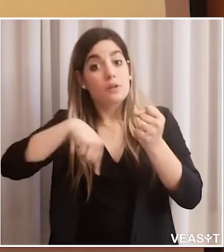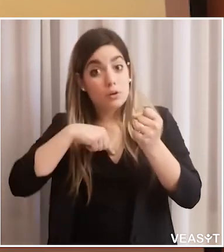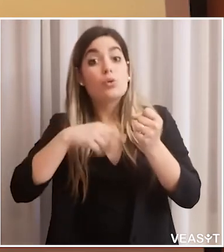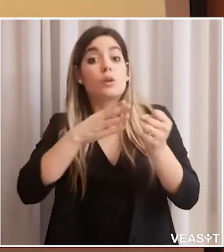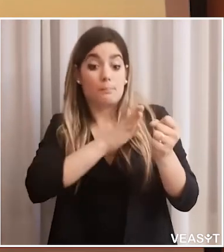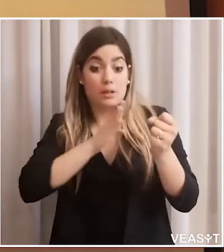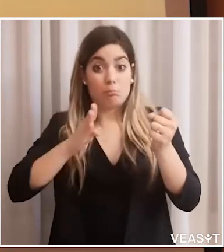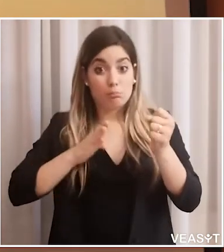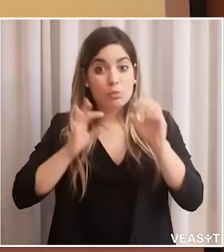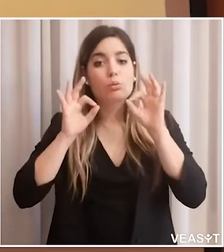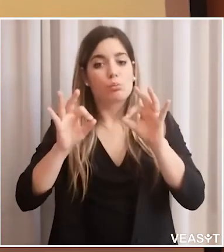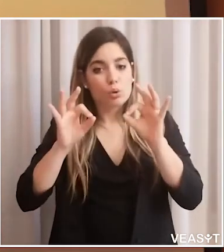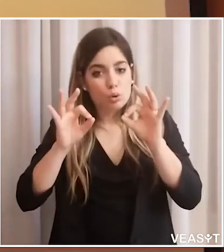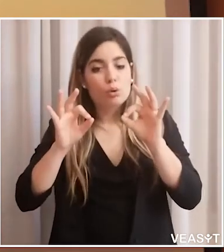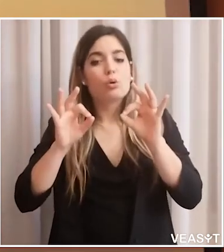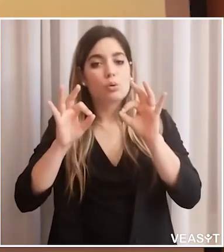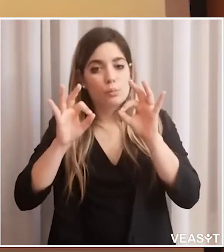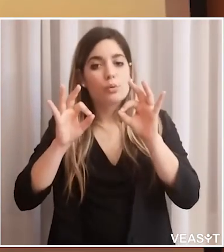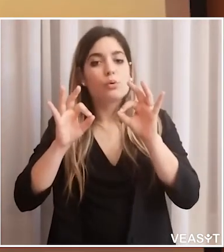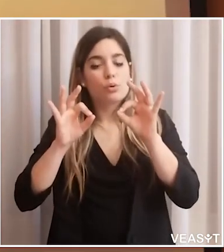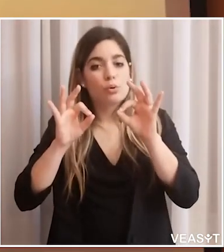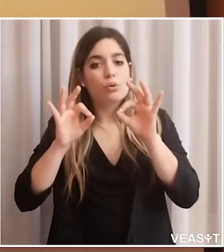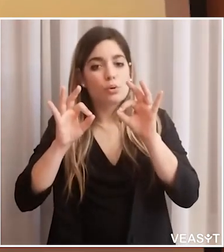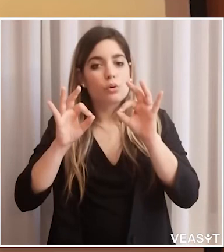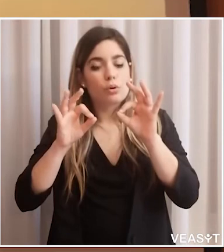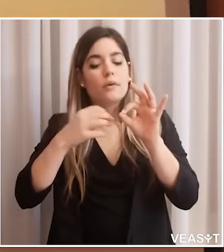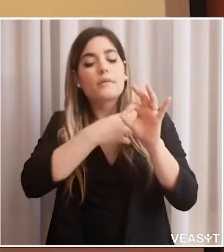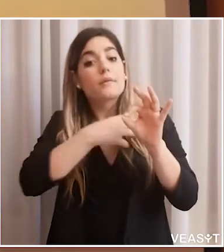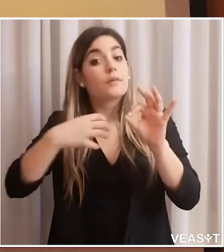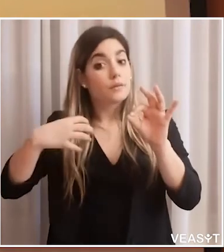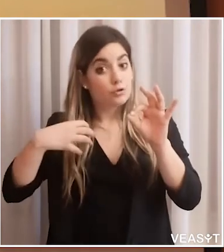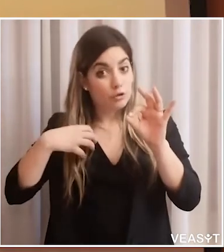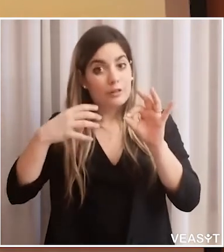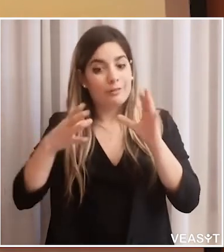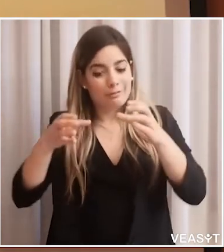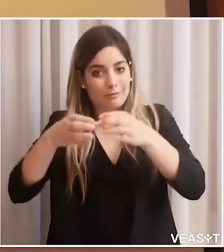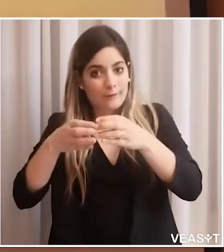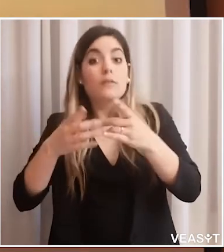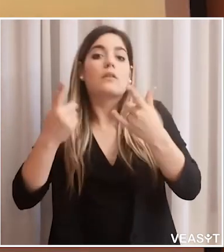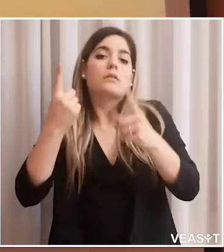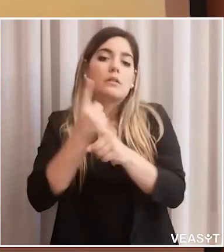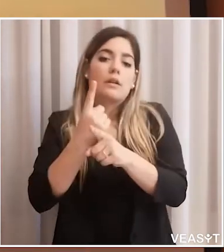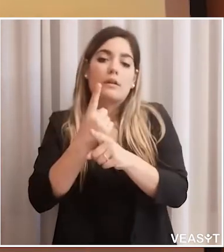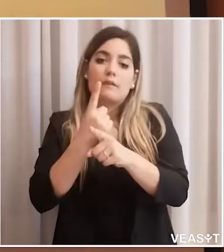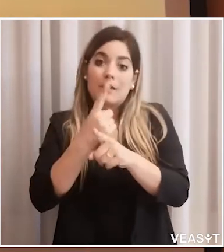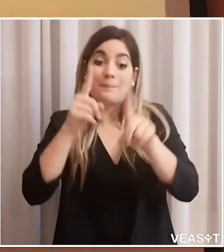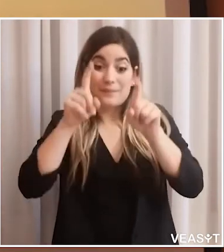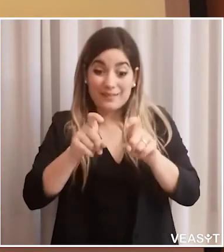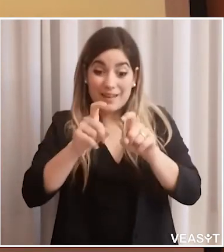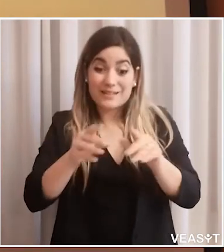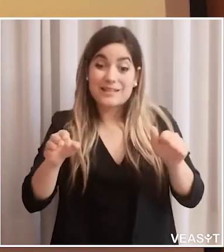che attività ci sta impegnando anche come membri delle società scientifiche